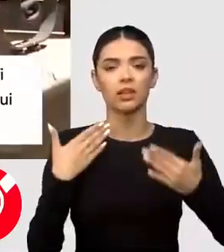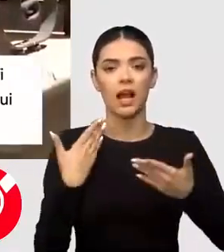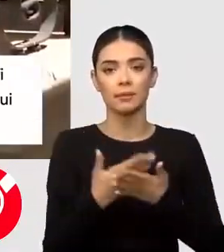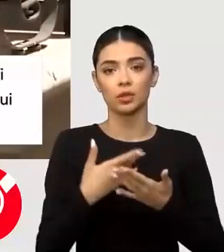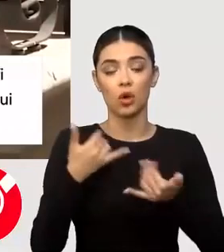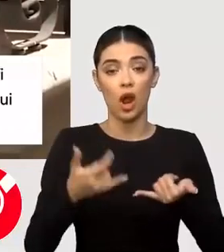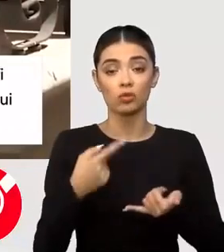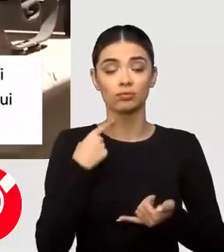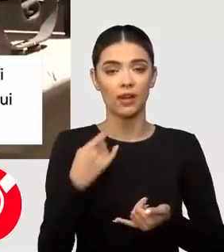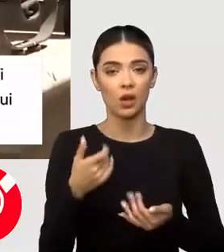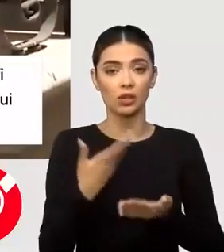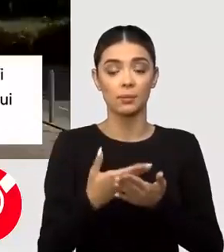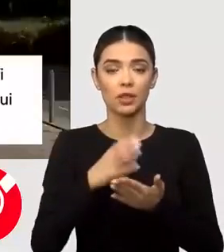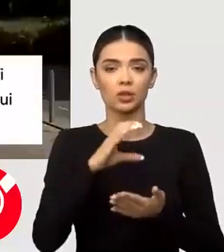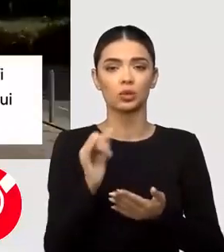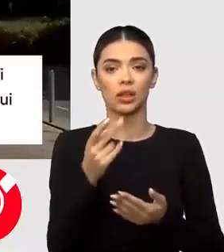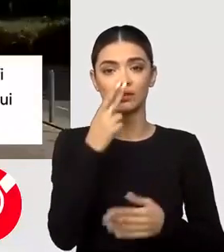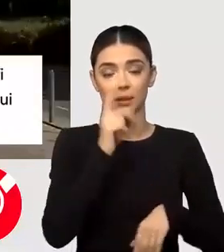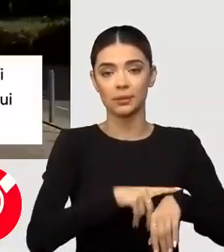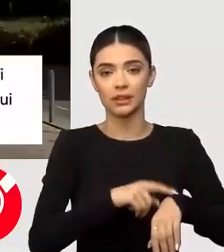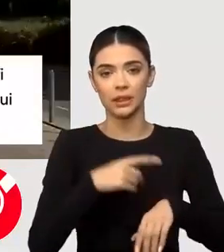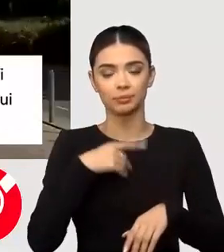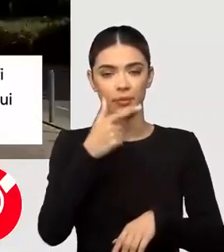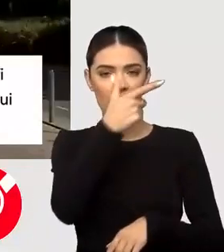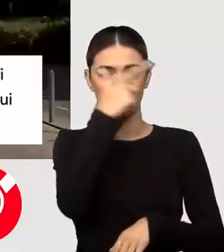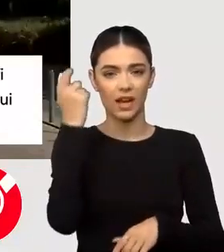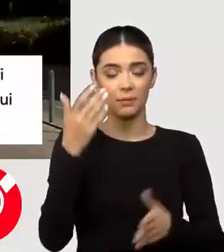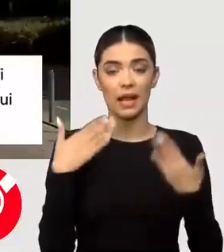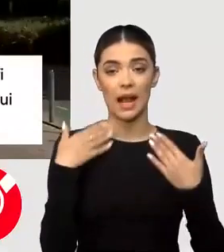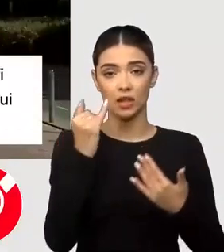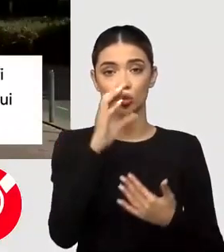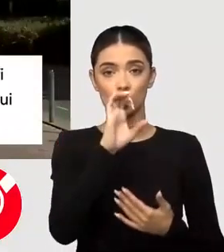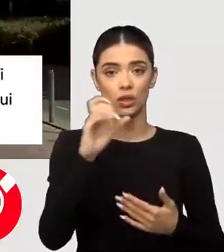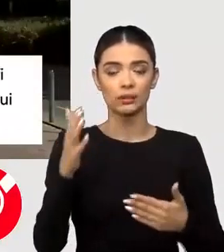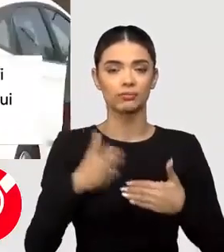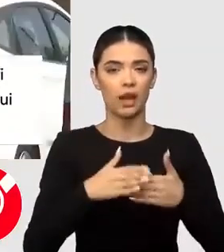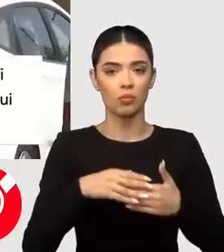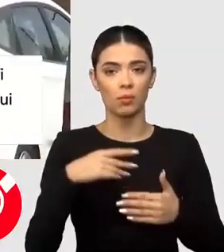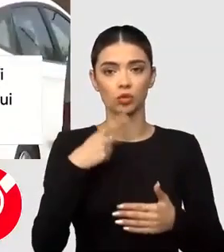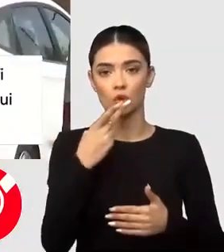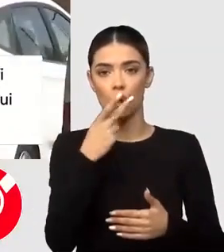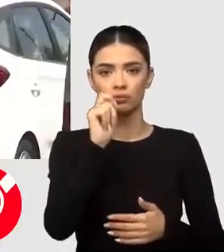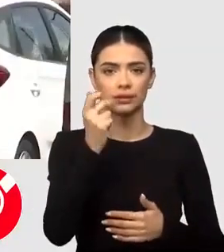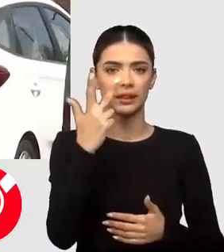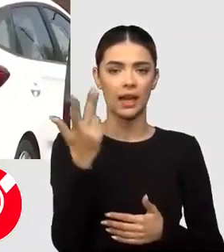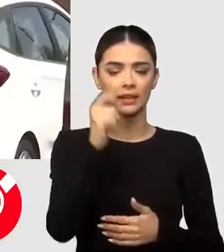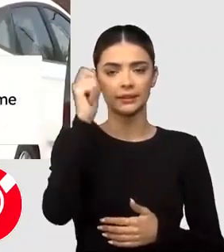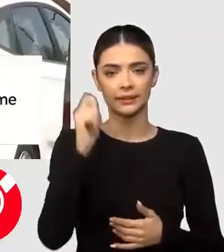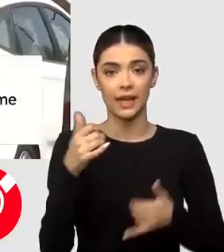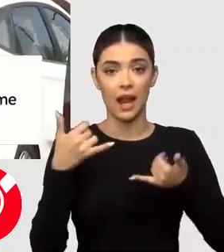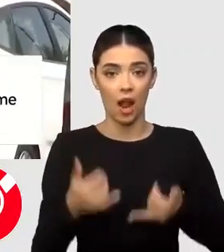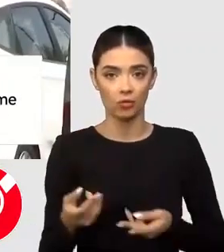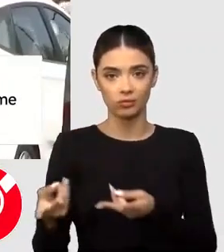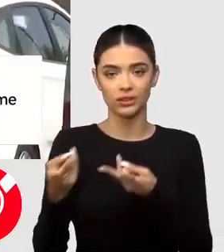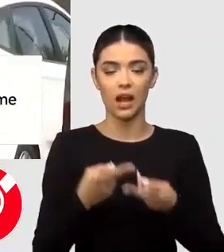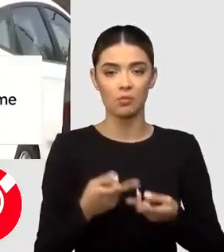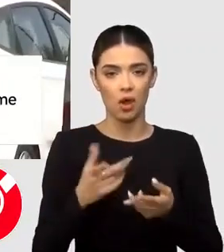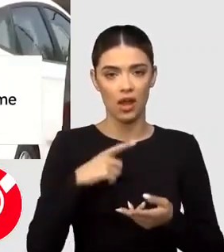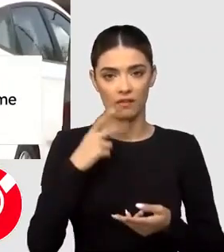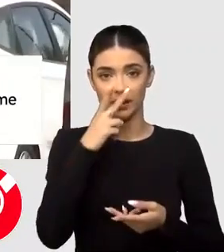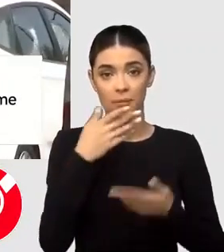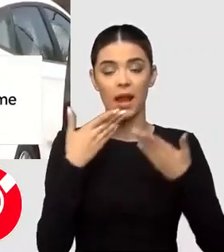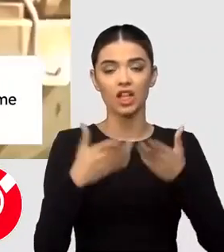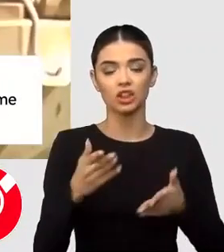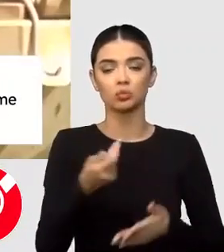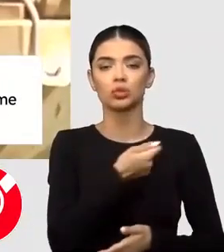al verii, pentru că în timp ce caniculele din iulie au durat aproximativ 2-3 zile, acest val de căldură, care